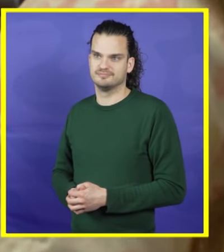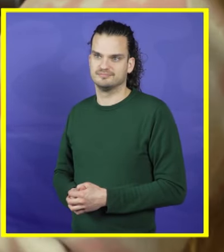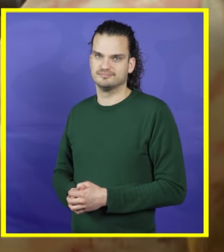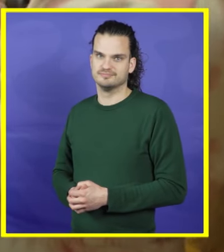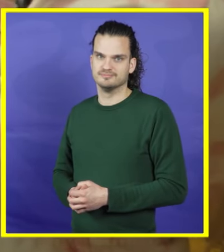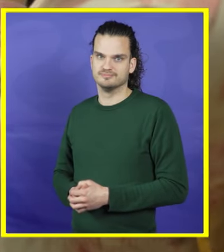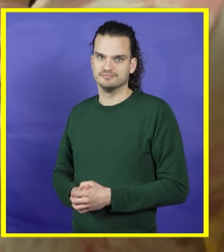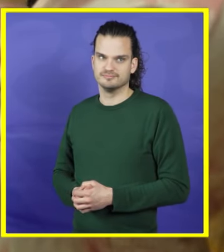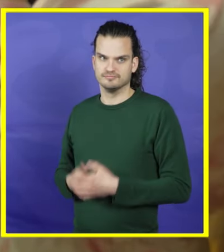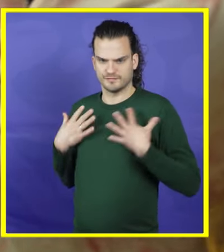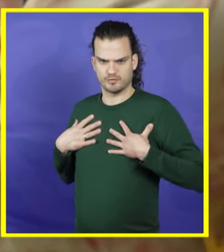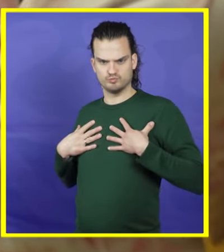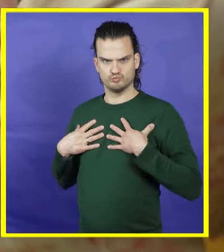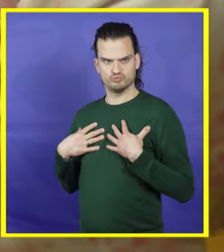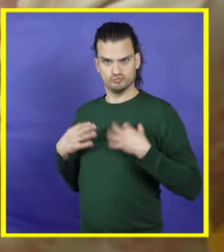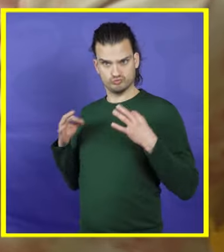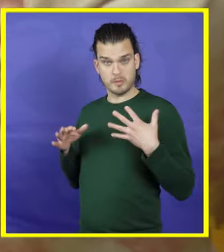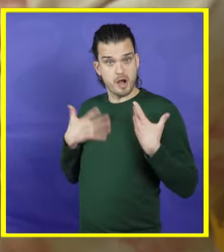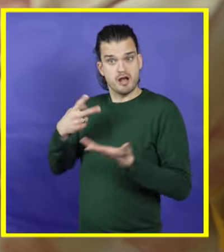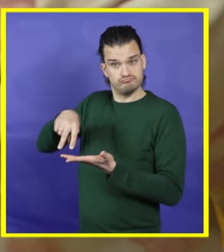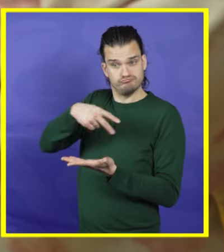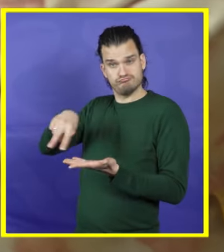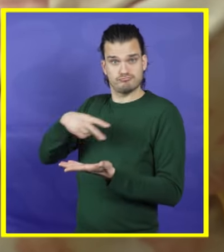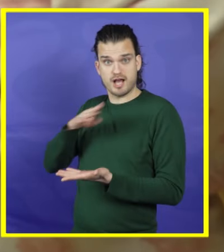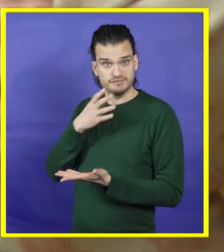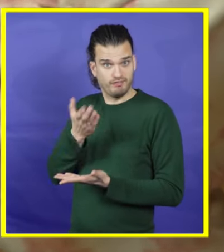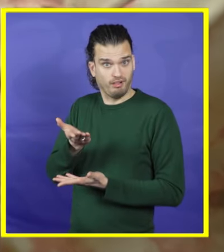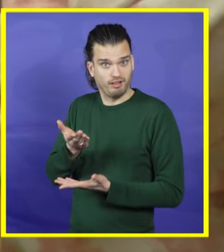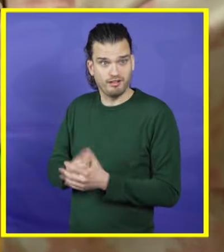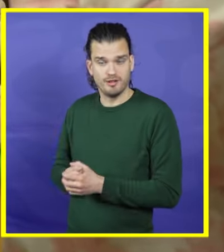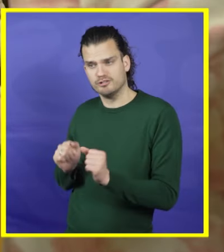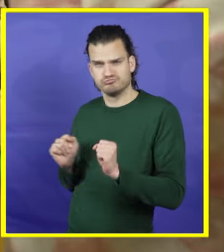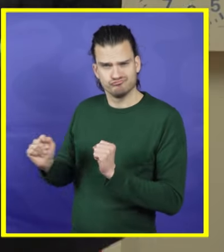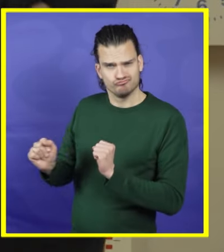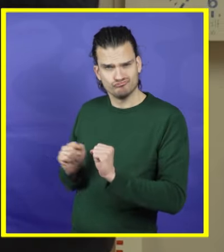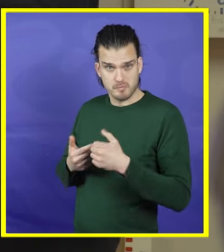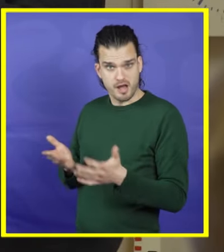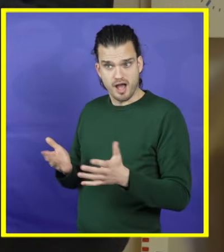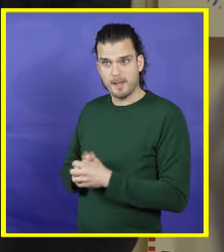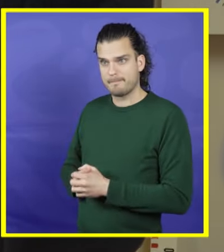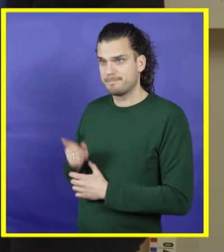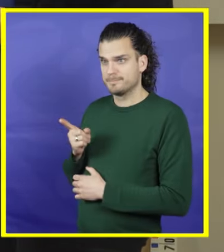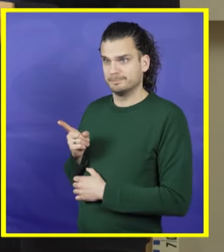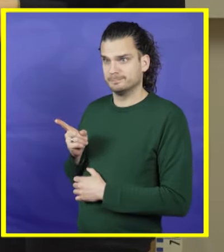Ik ga lekker ontspannen staan en je mag meedansen. Dus je mag gewoon een beetje mee bewegen.